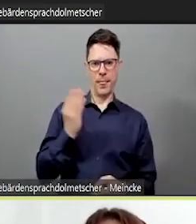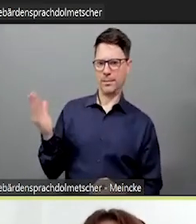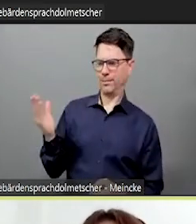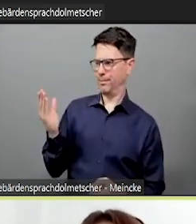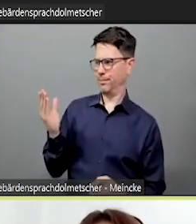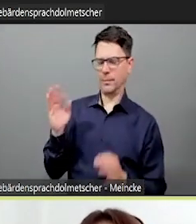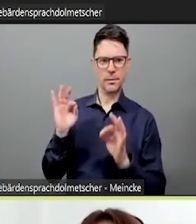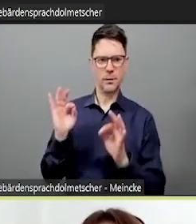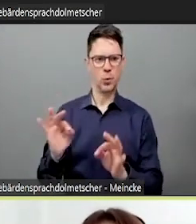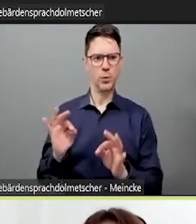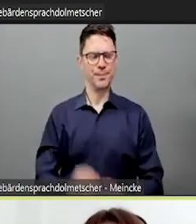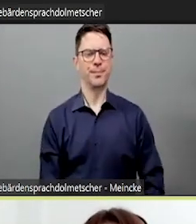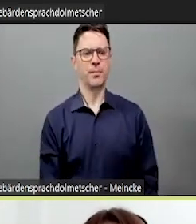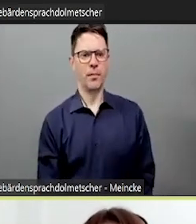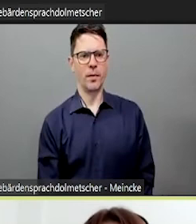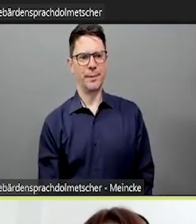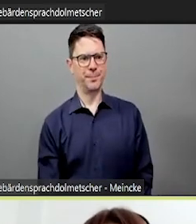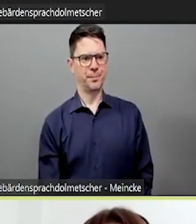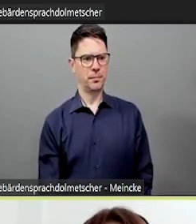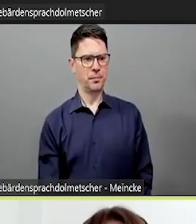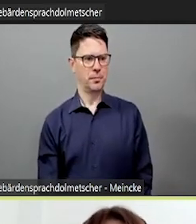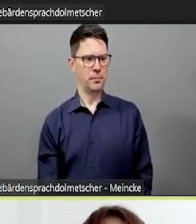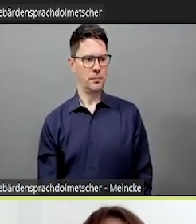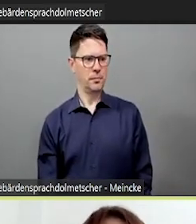übereinander und sie erfahren auch ganz viel.